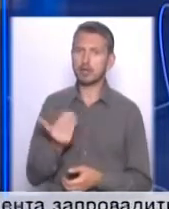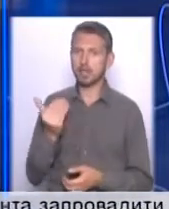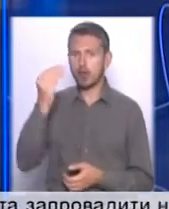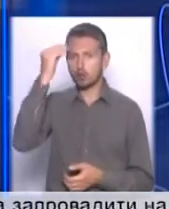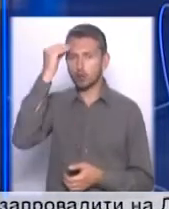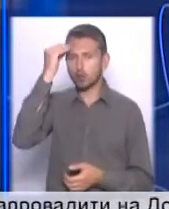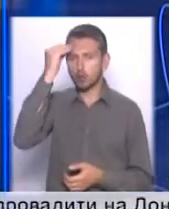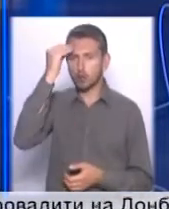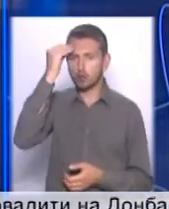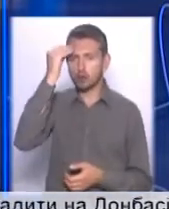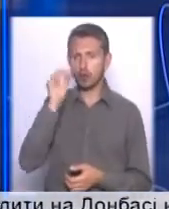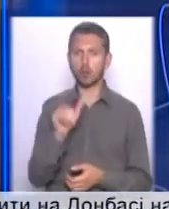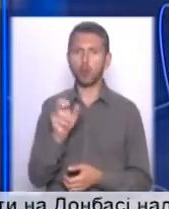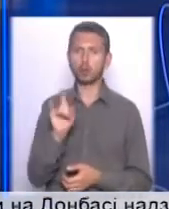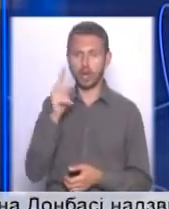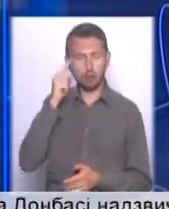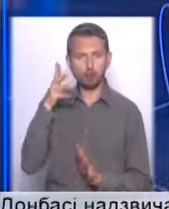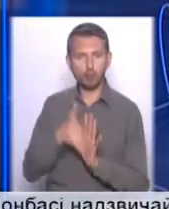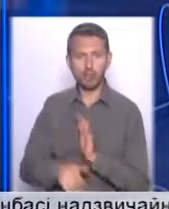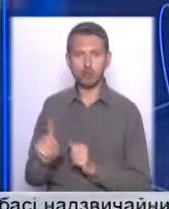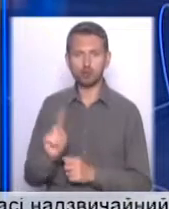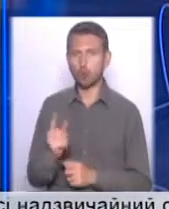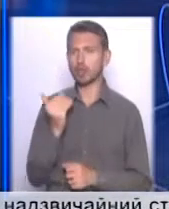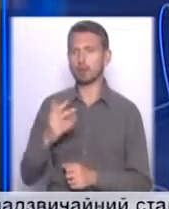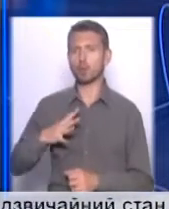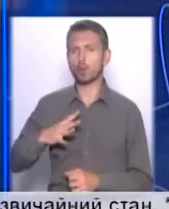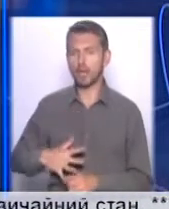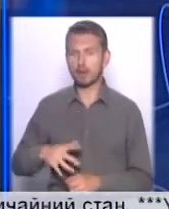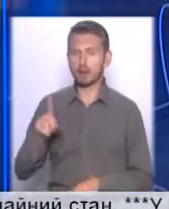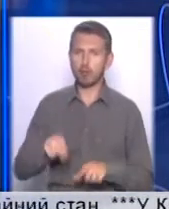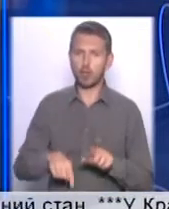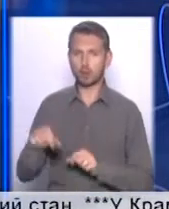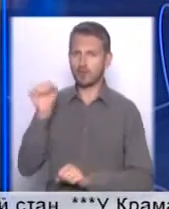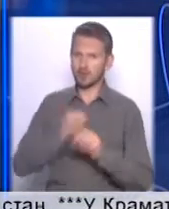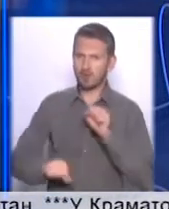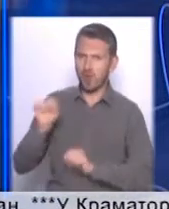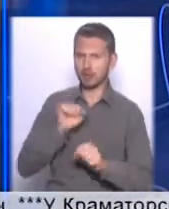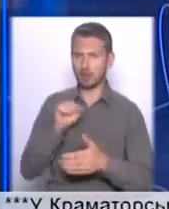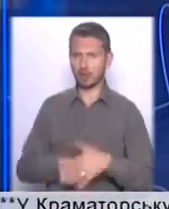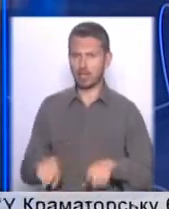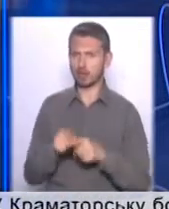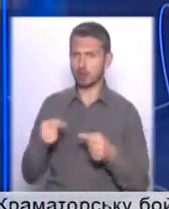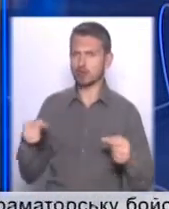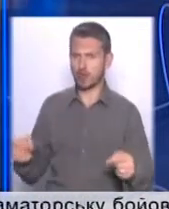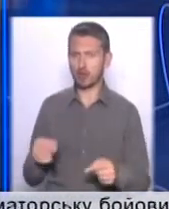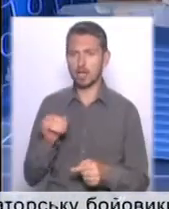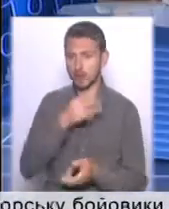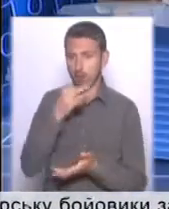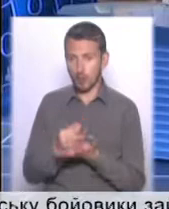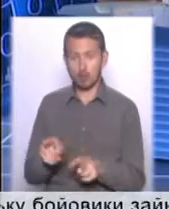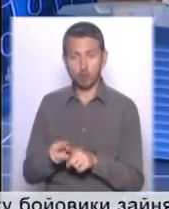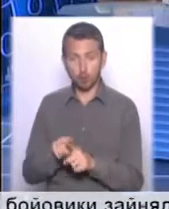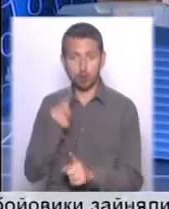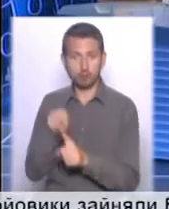думку, удар розуміє, що їм доведеться подекуди відбиватися від таких речей, і відповідальність все одно буде вся